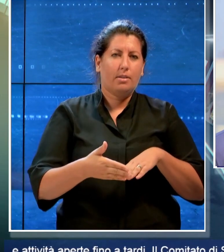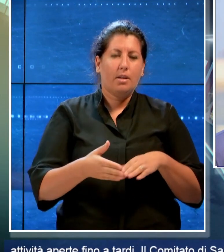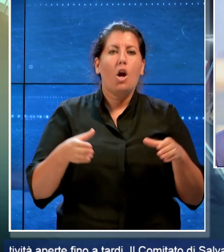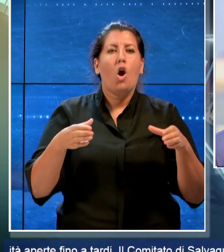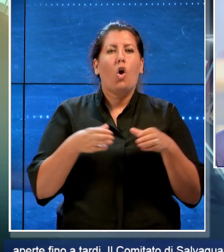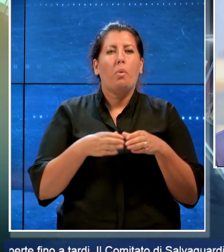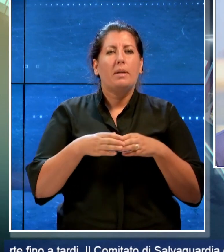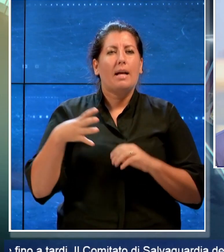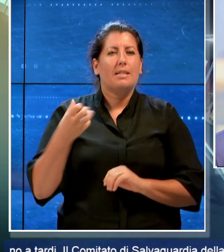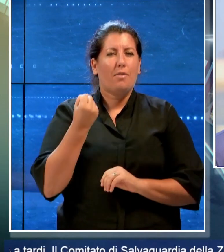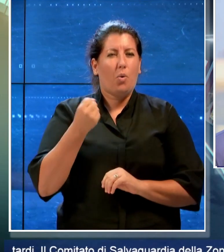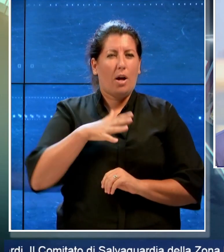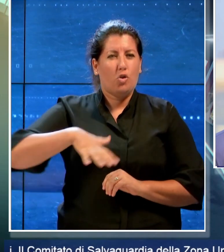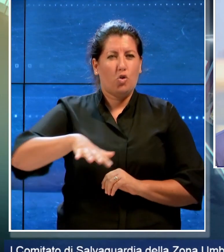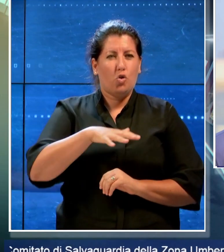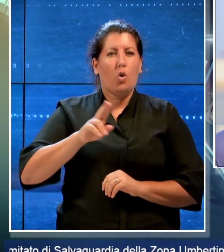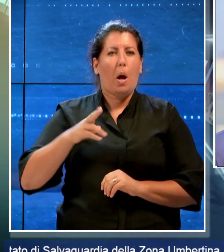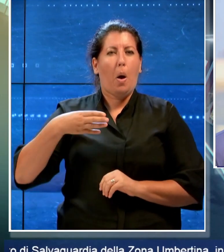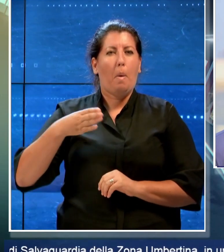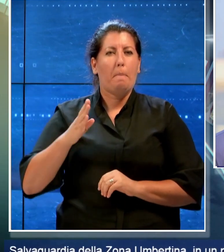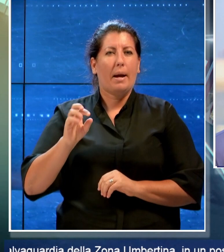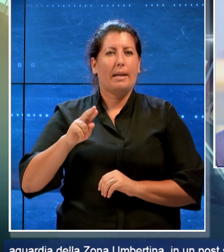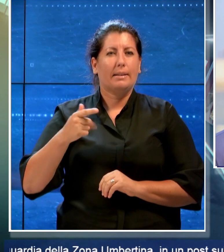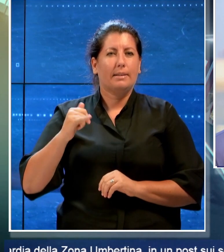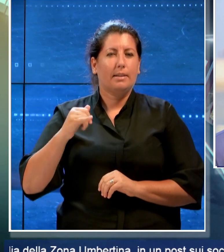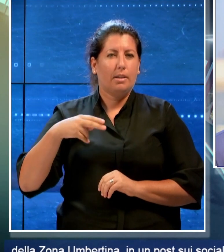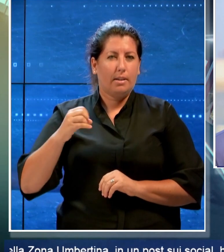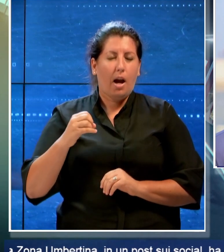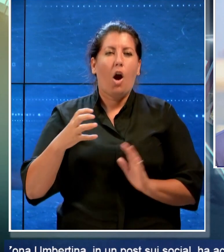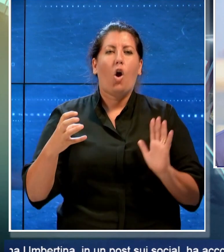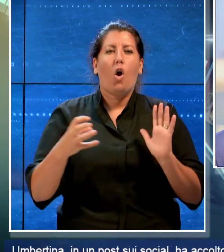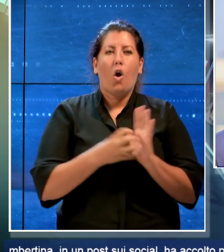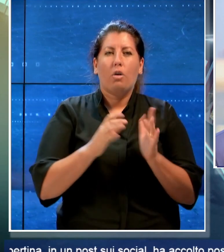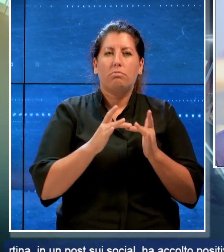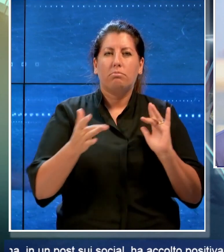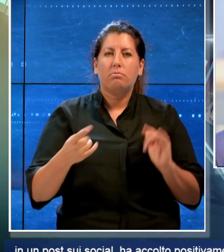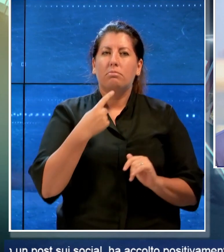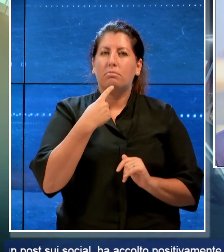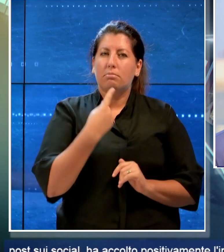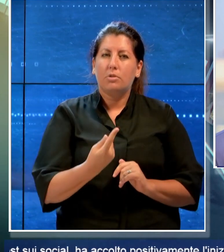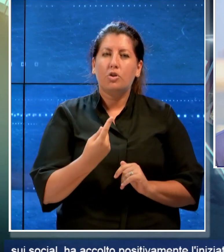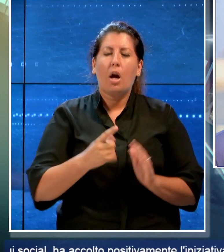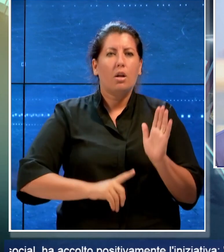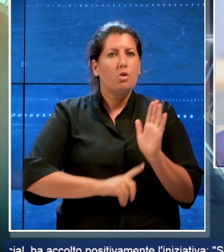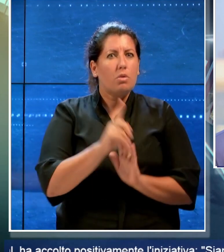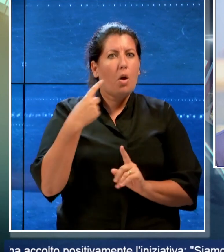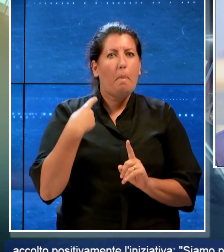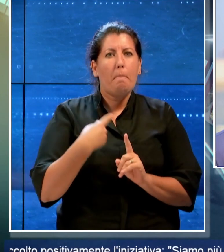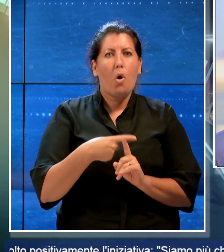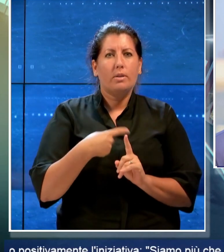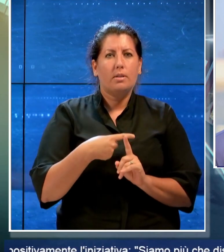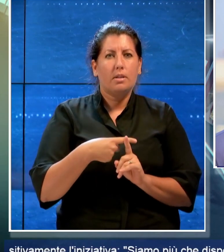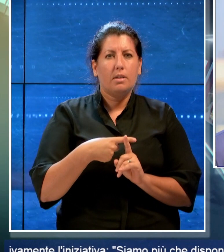salvaguardia della zona umbertina, in un post sui social, ha accolto positivamente l'iniziativa.